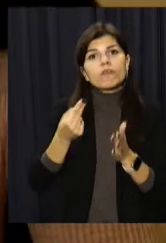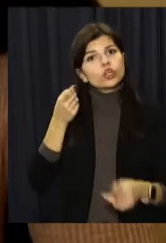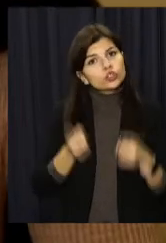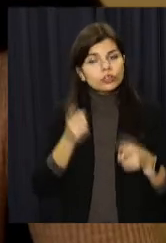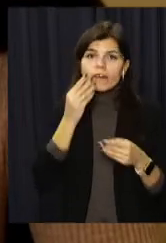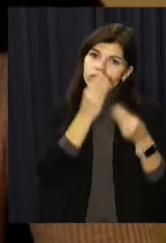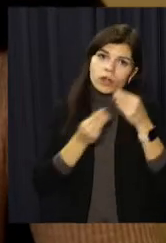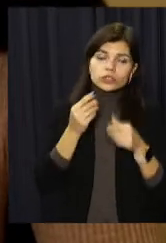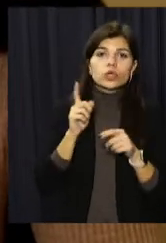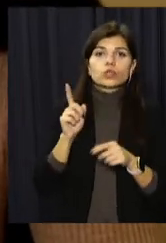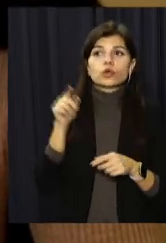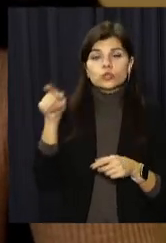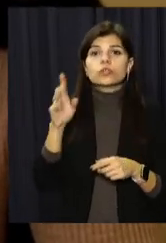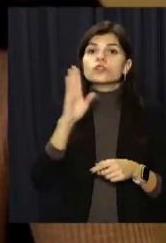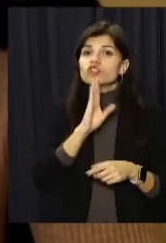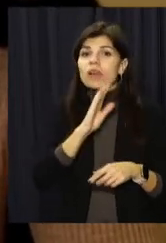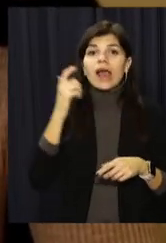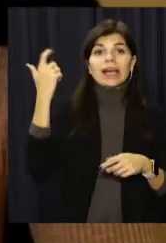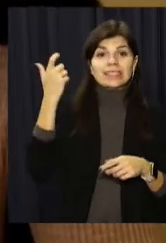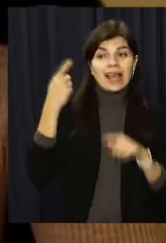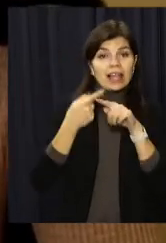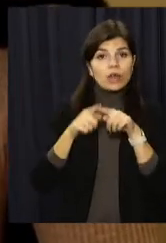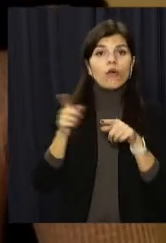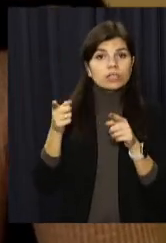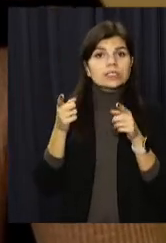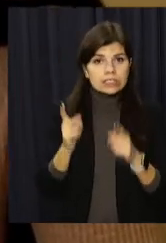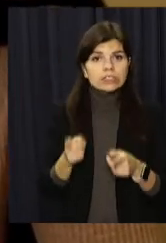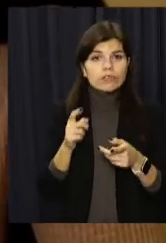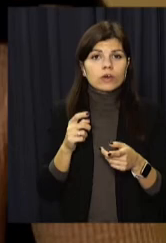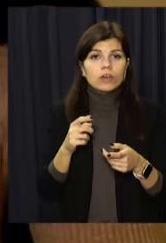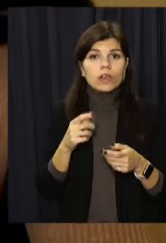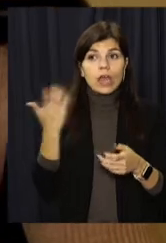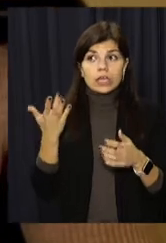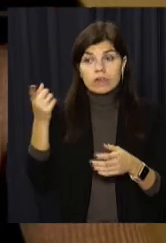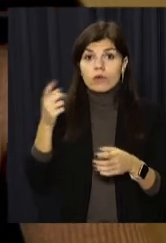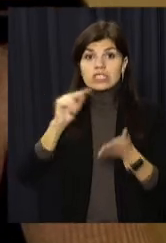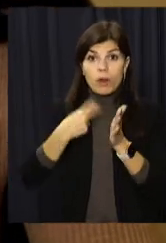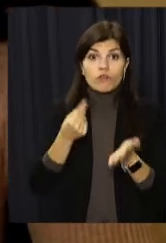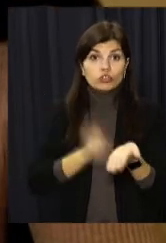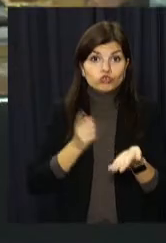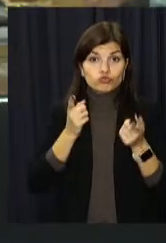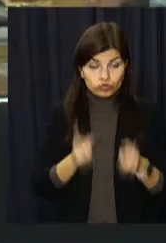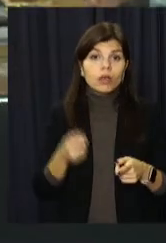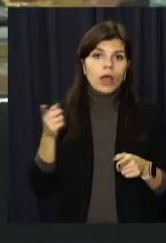підтвердження того, що є дійсно підстави неприбуття її до судового засідання.